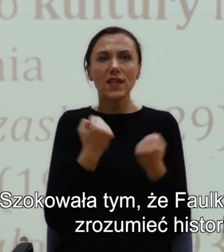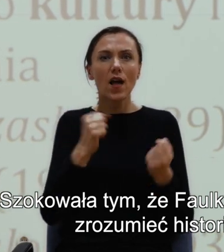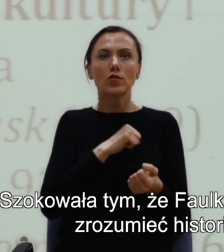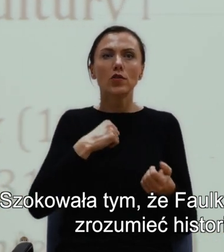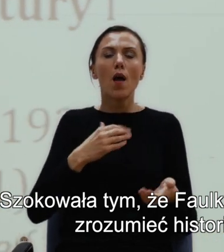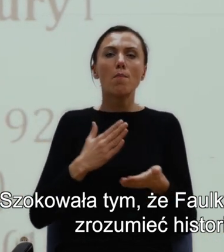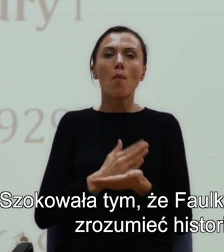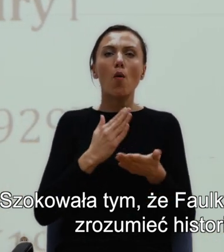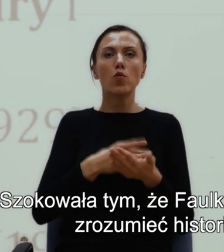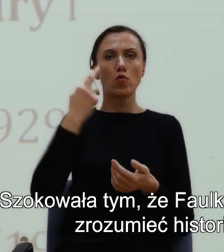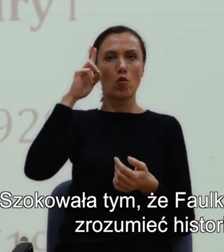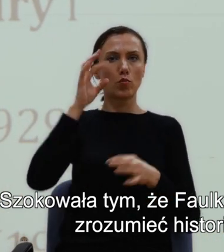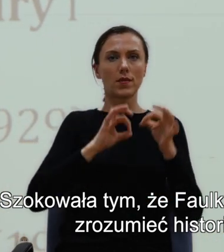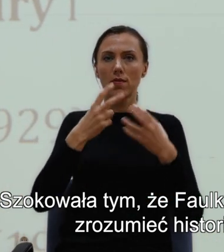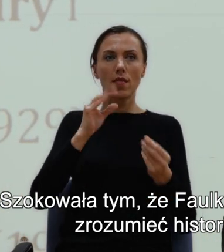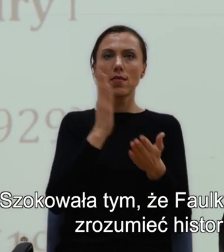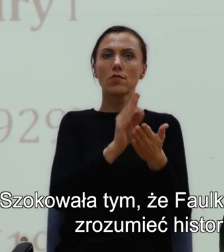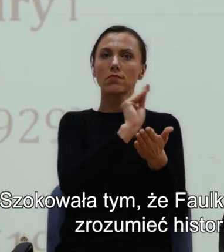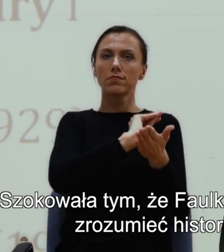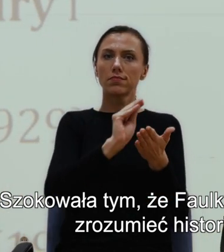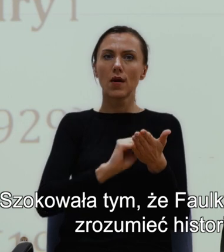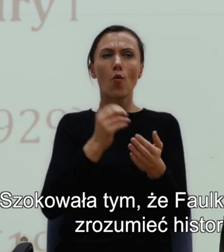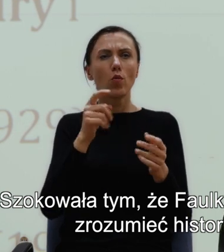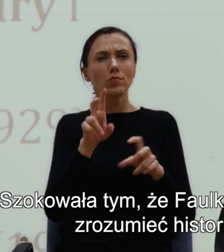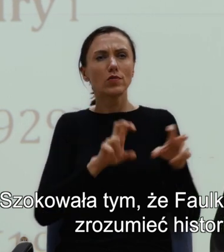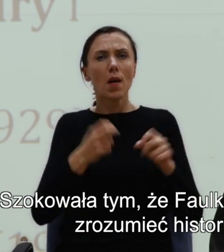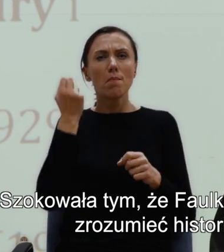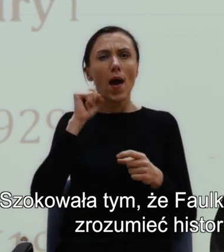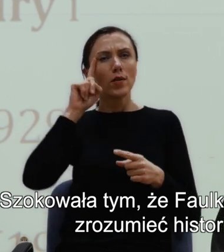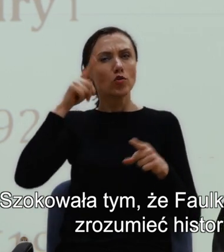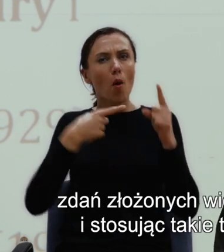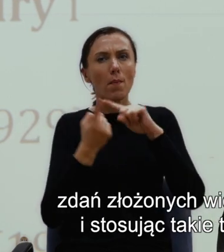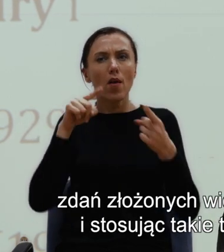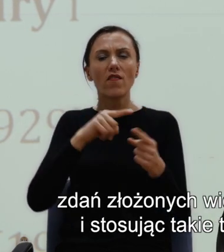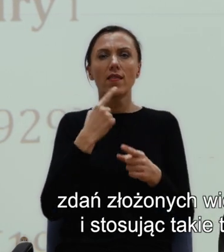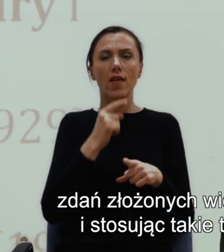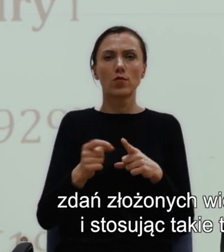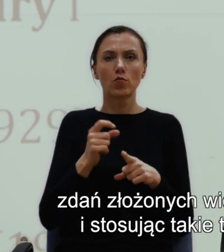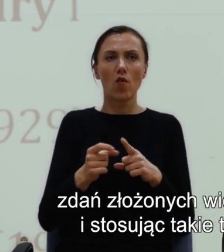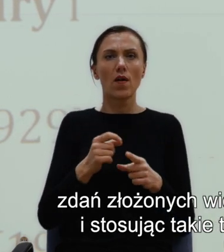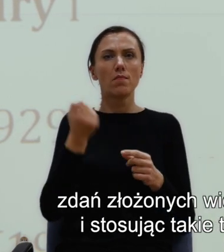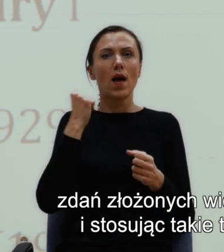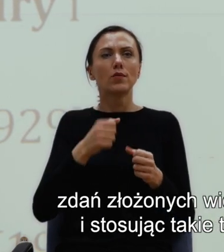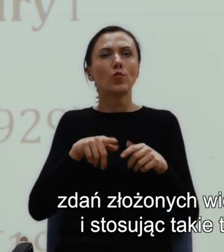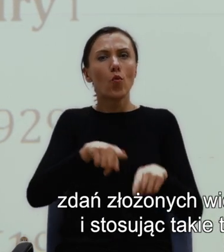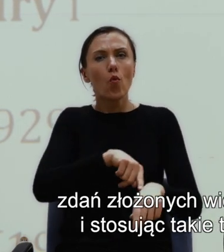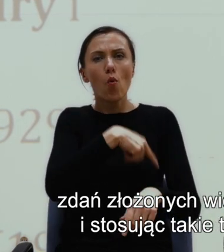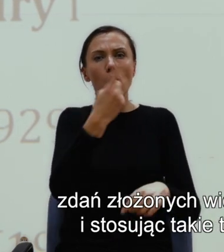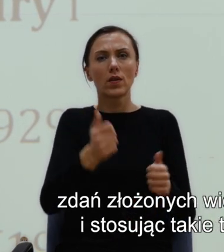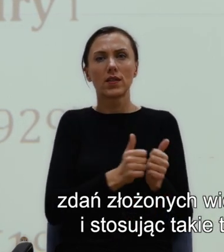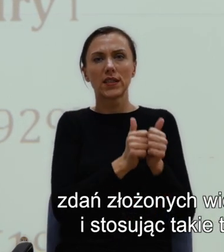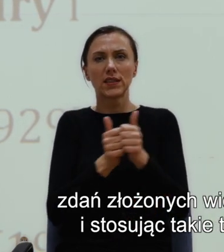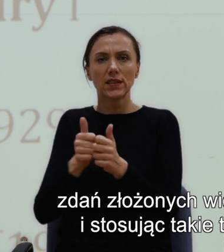historię. Używając bardzo skomplikowanego języka, zdań złożonych wielokrotnie,